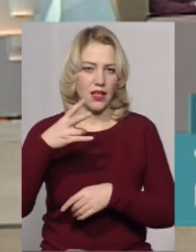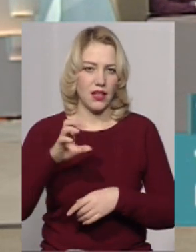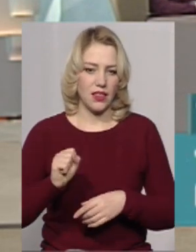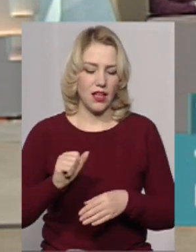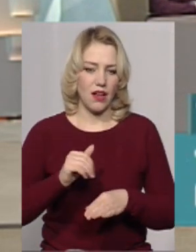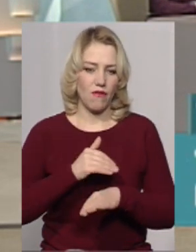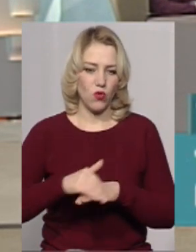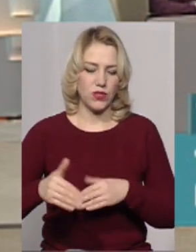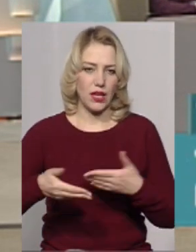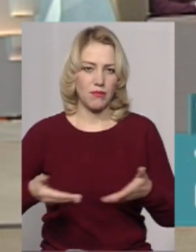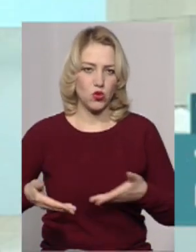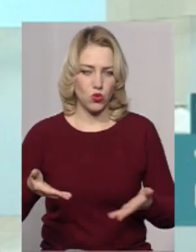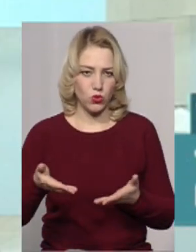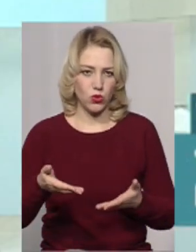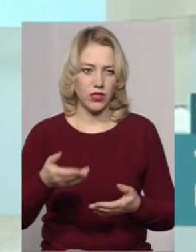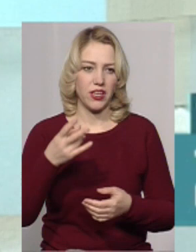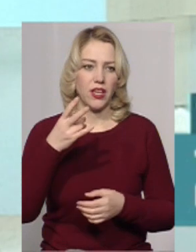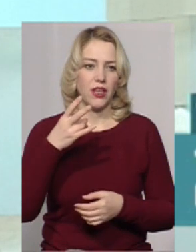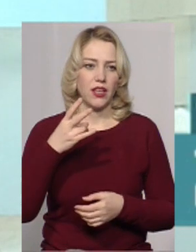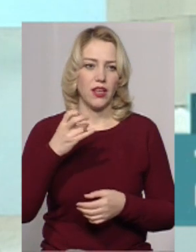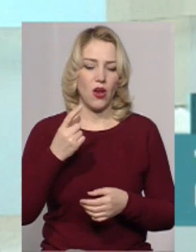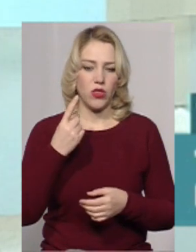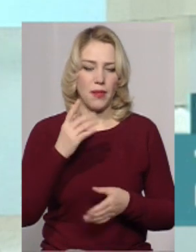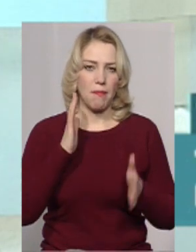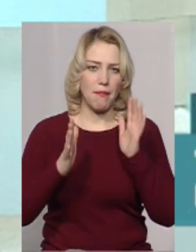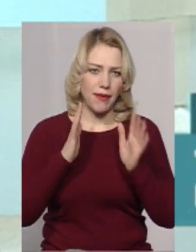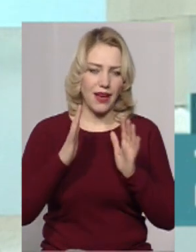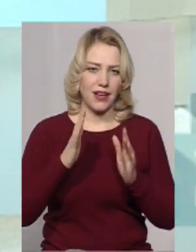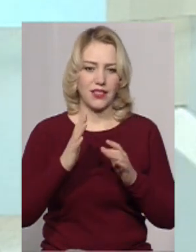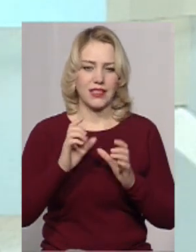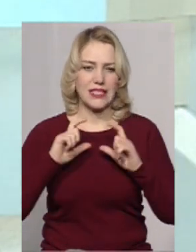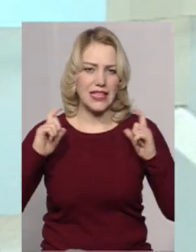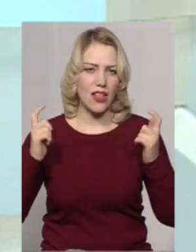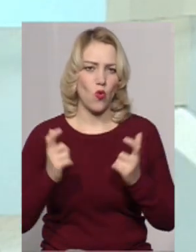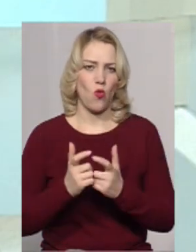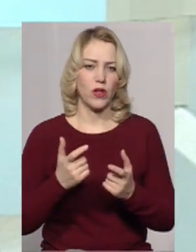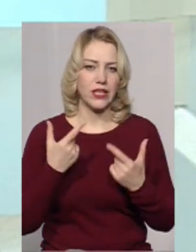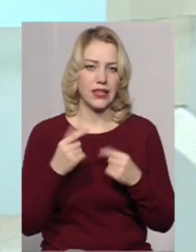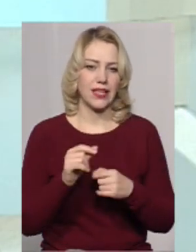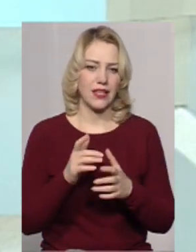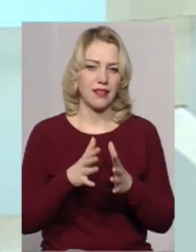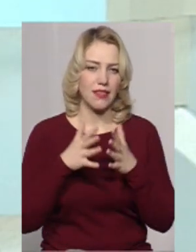вулицях пішохідних, в нас вона одна в парках, скверах, стадіонах, саме там, де